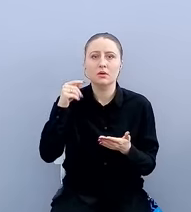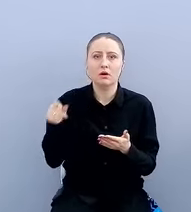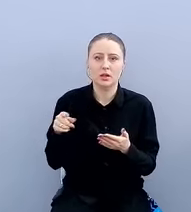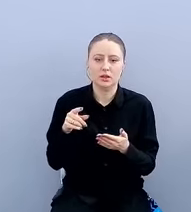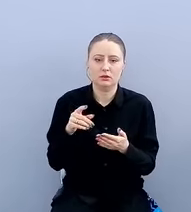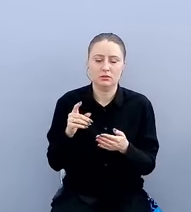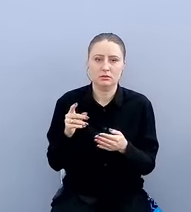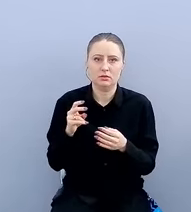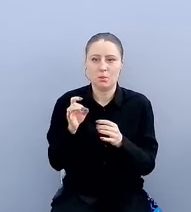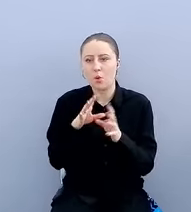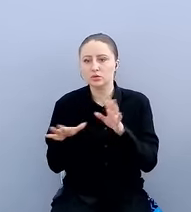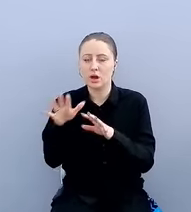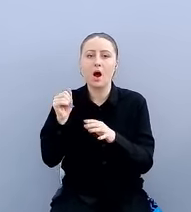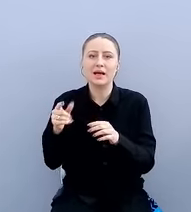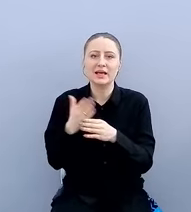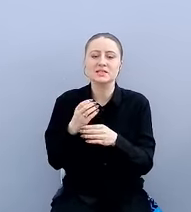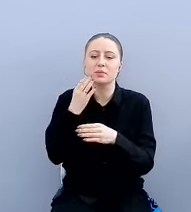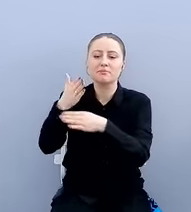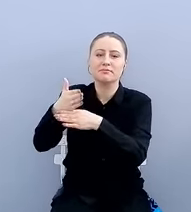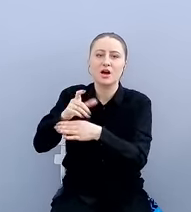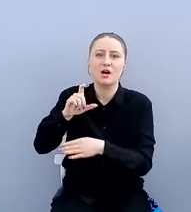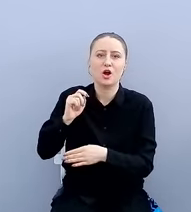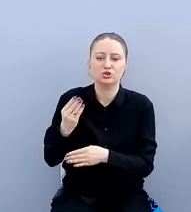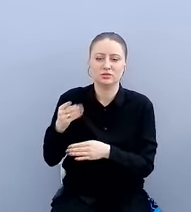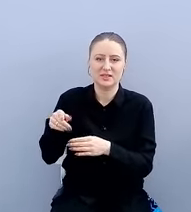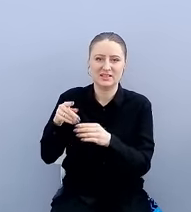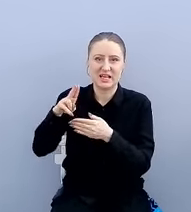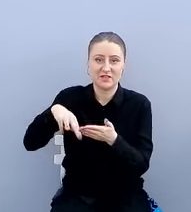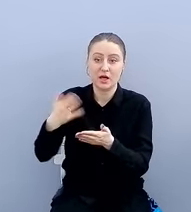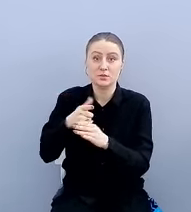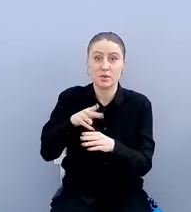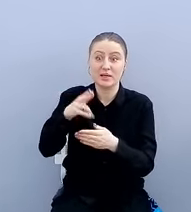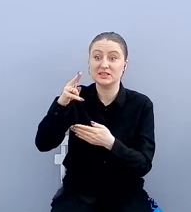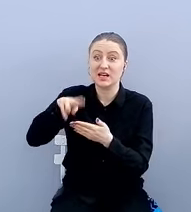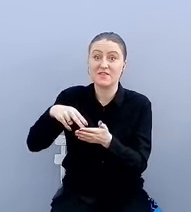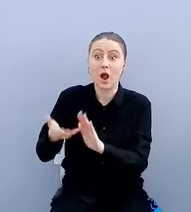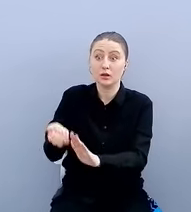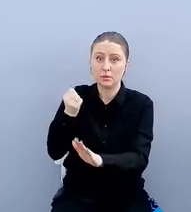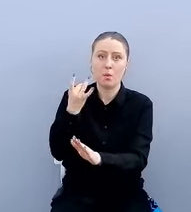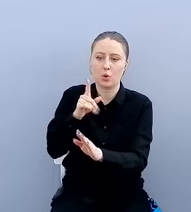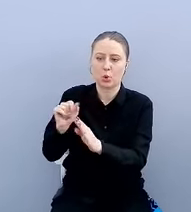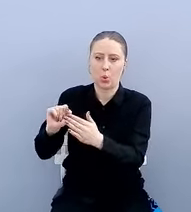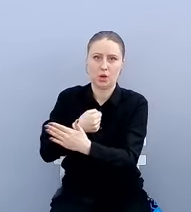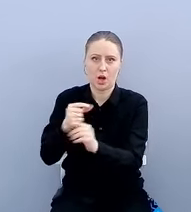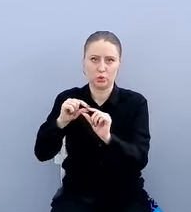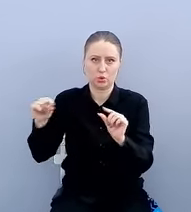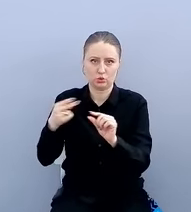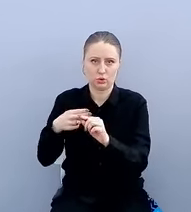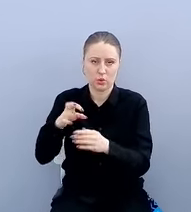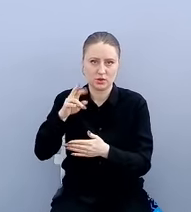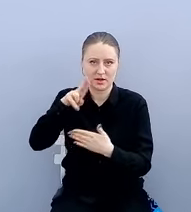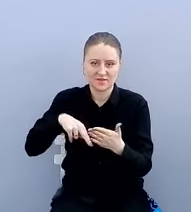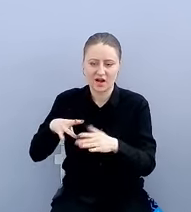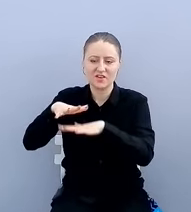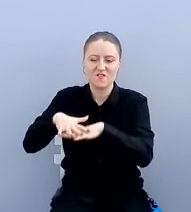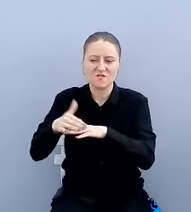ходят, а просто у них там есть хэш, условно говоря, сертификаты. Если они отзывают сертификат, они просто удаляют строчку о сертификате в